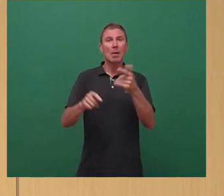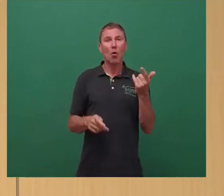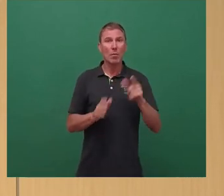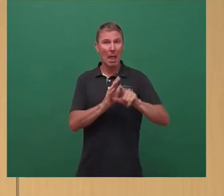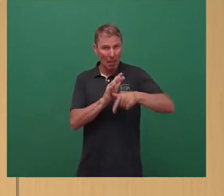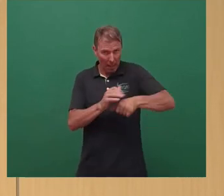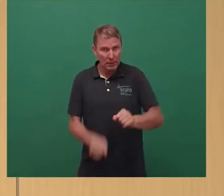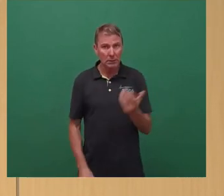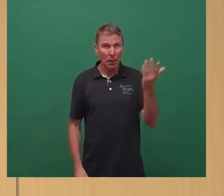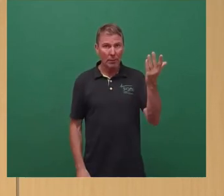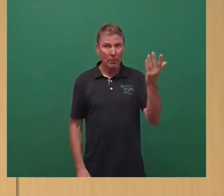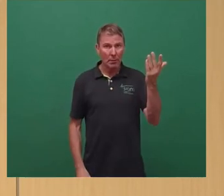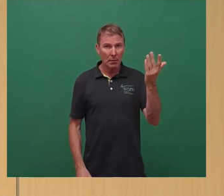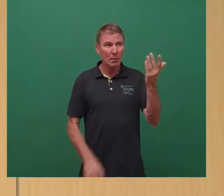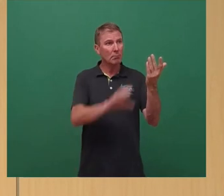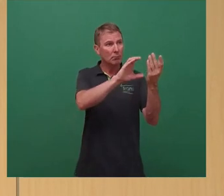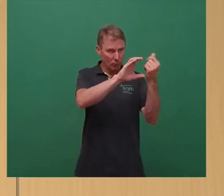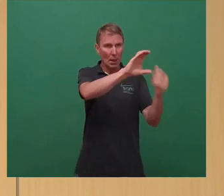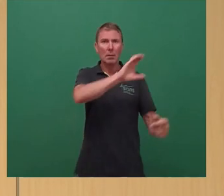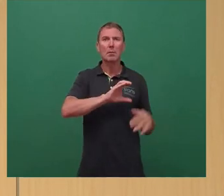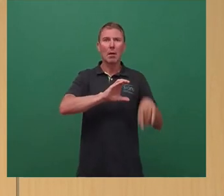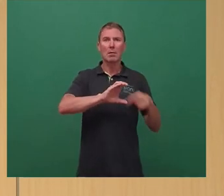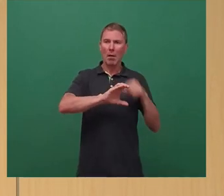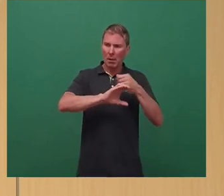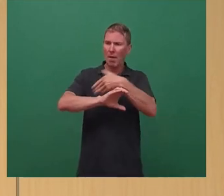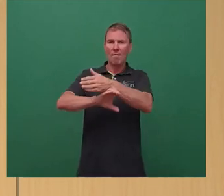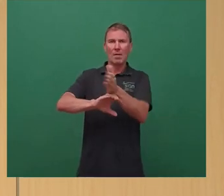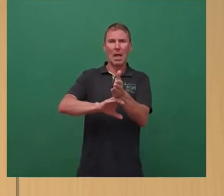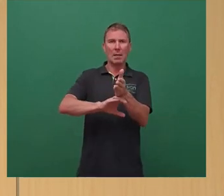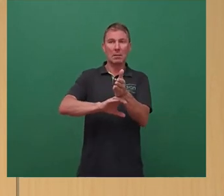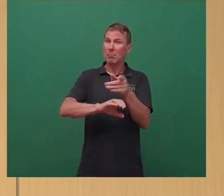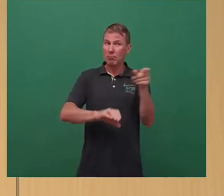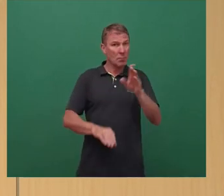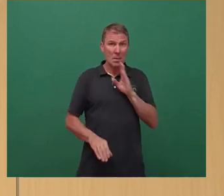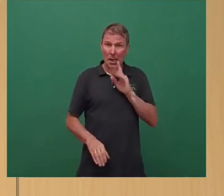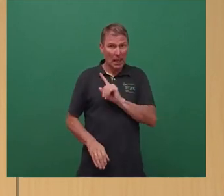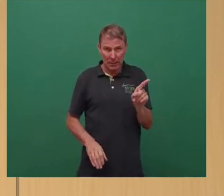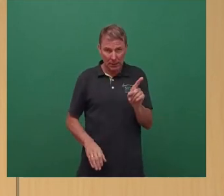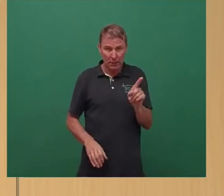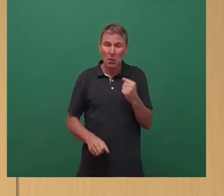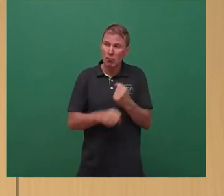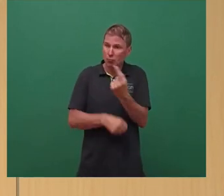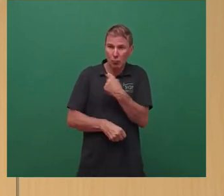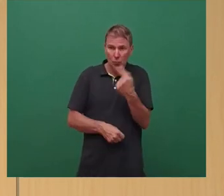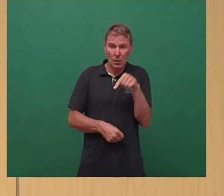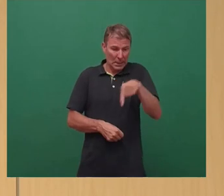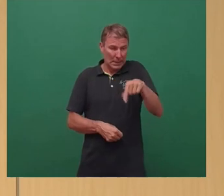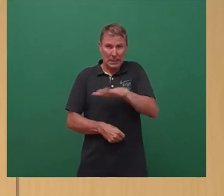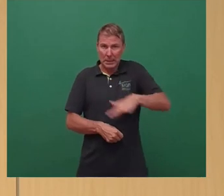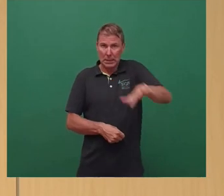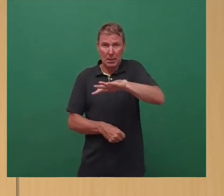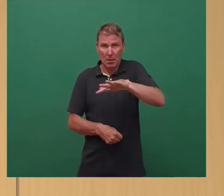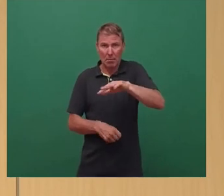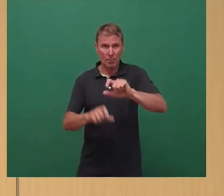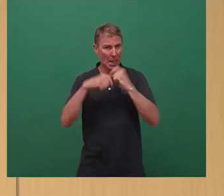Das ist das, was an Ertragsstärke da ist. Sollte das nicht reichen, müssen wir uns hier selbstverständlich in diesem